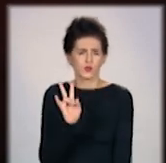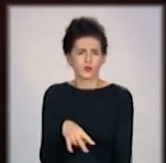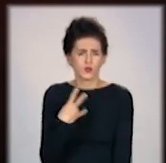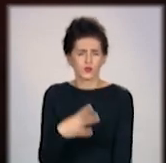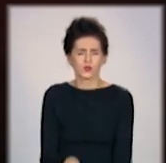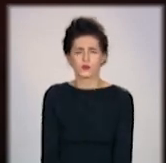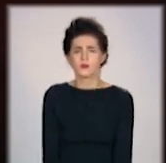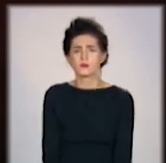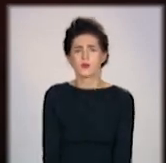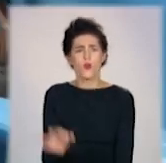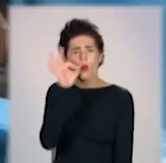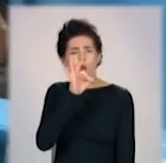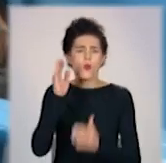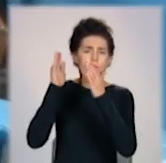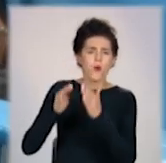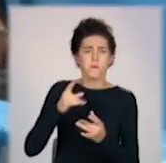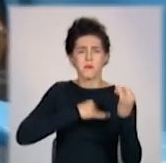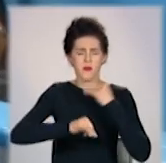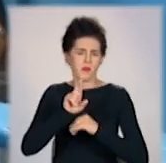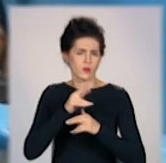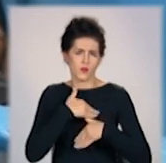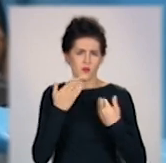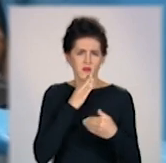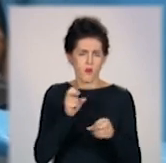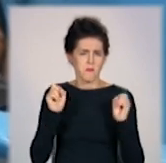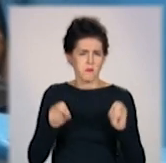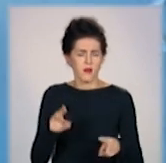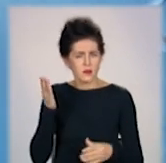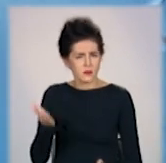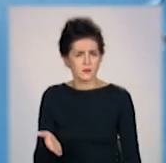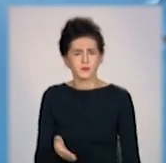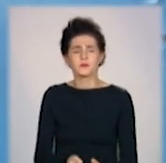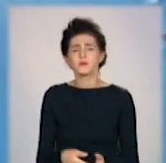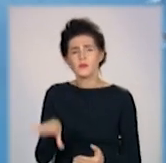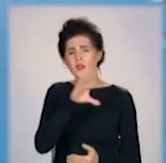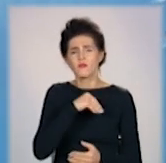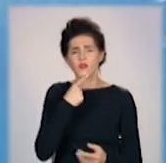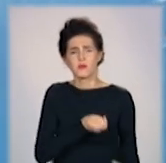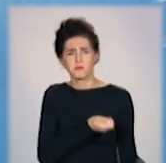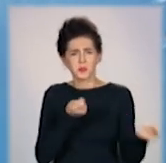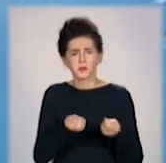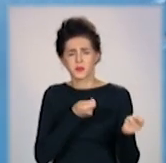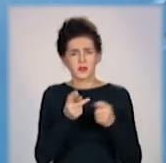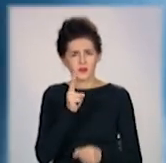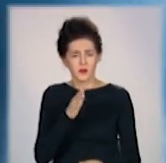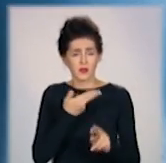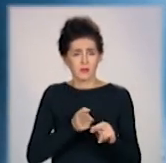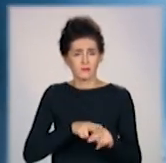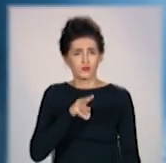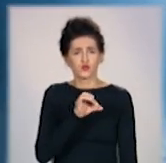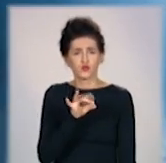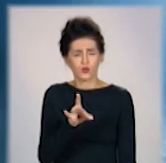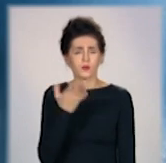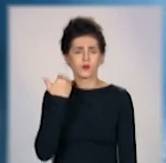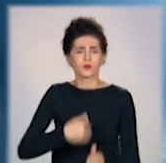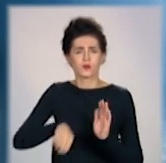За нею взагалі речі не завести. Проте є більш говірки. Розповідають, власниця несе все зі смітника. Коли в оселі місце закінчується,